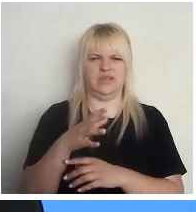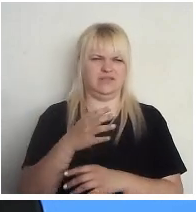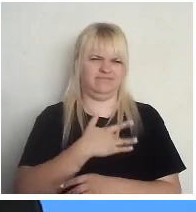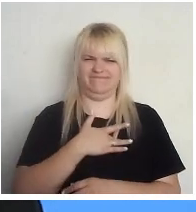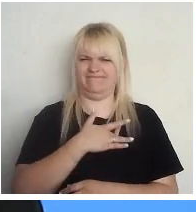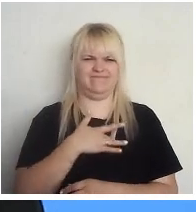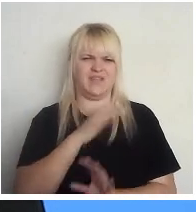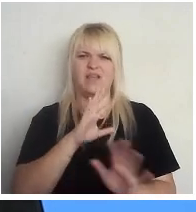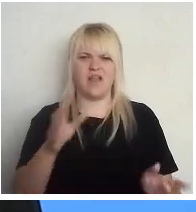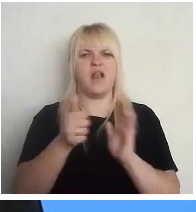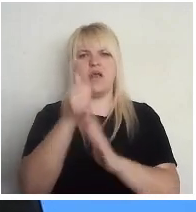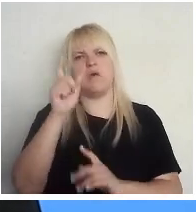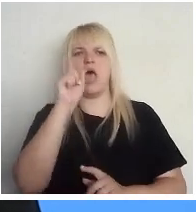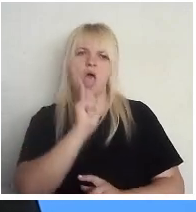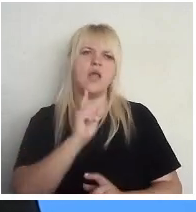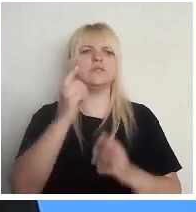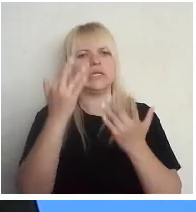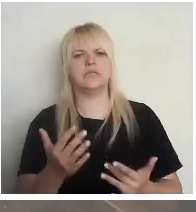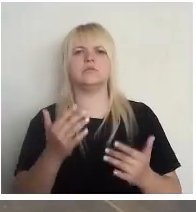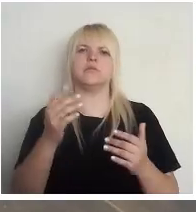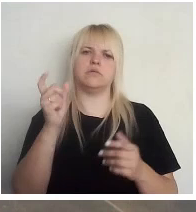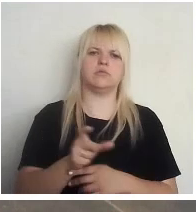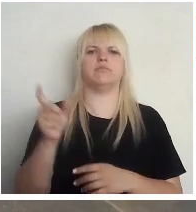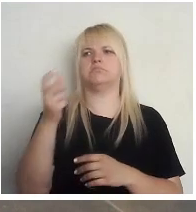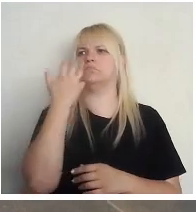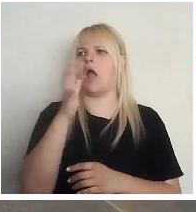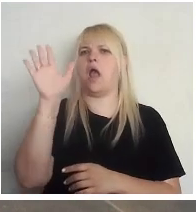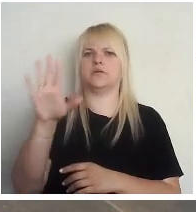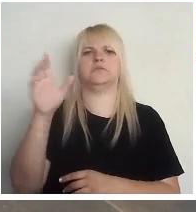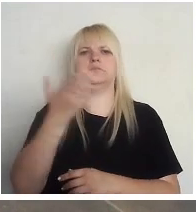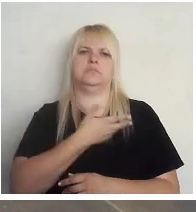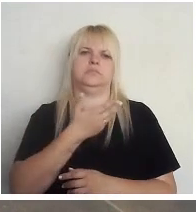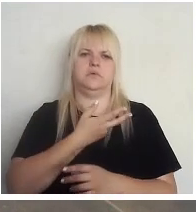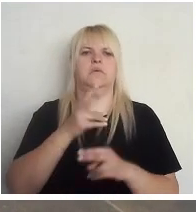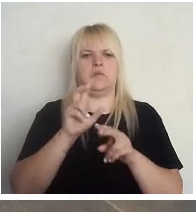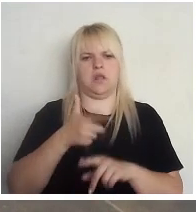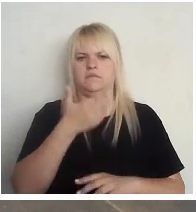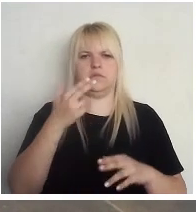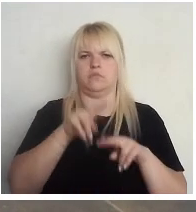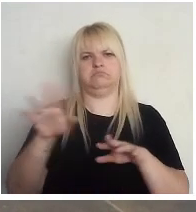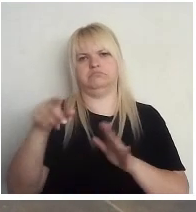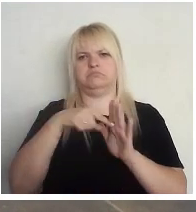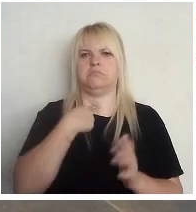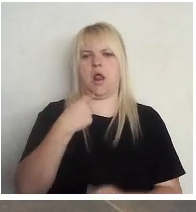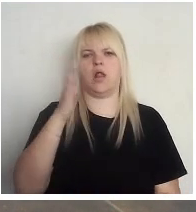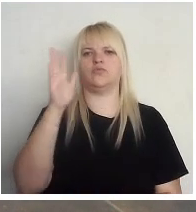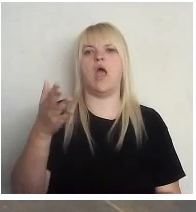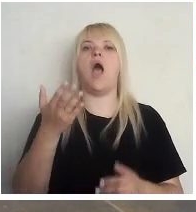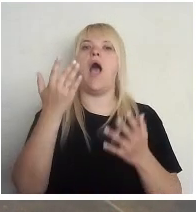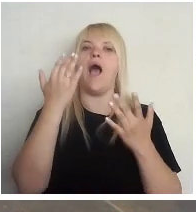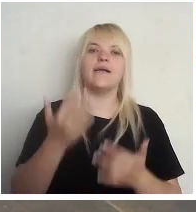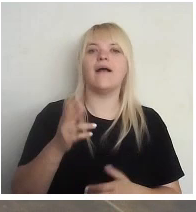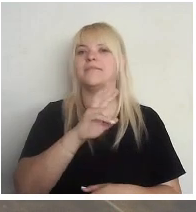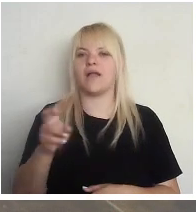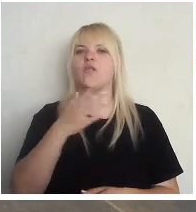atālināt un nobalsot, bet tas, ka mums nāk virsū milzīga revolūcija tieši kampaņošanas paņēmienos, tas man šķiet ārkārtīgi svarīgi